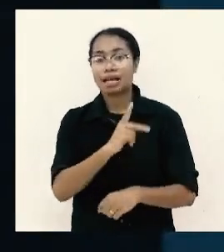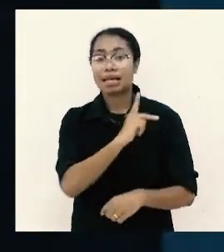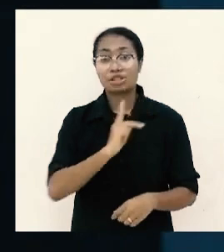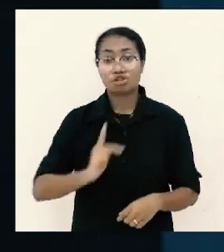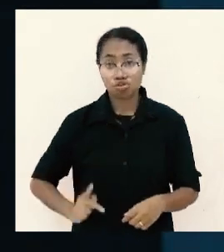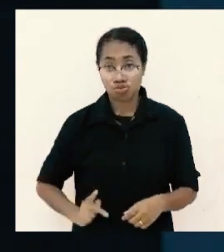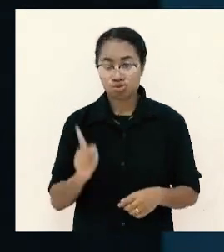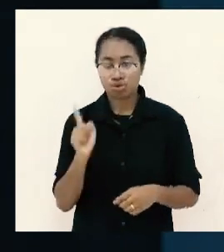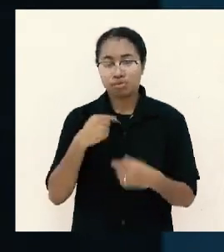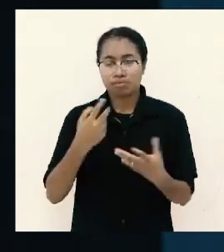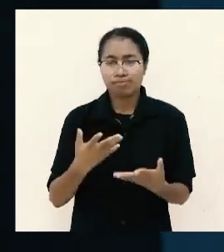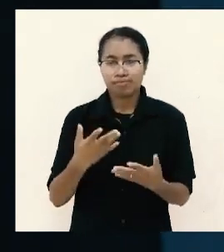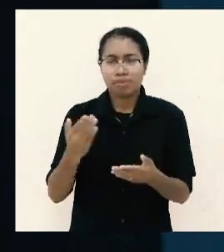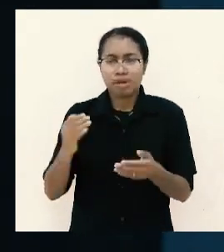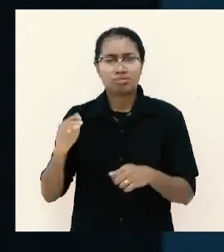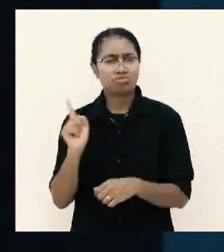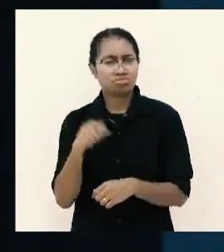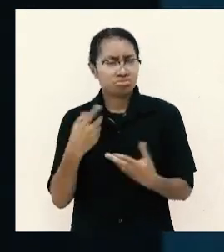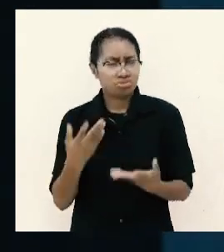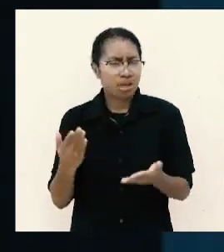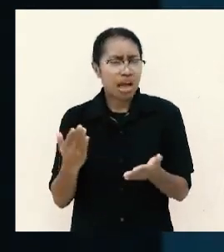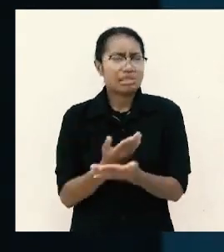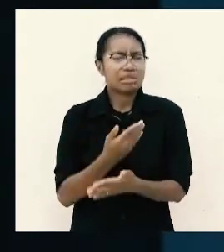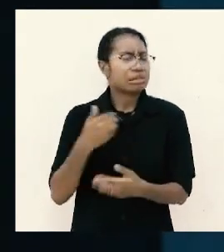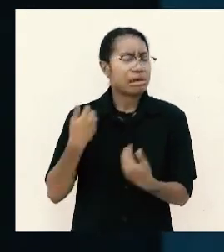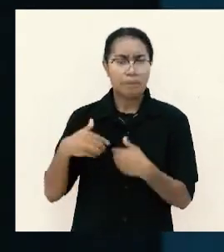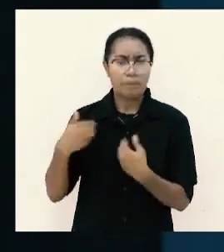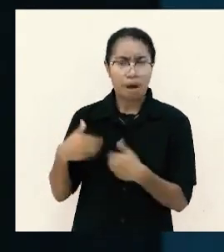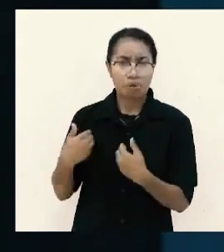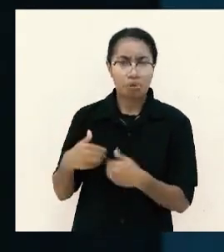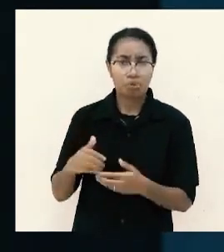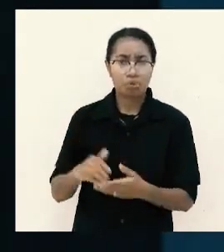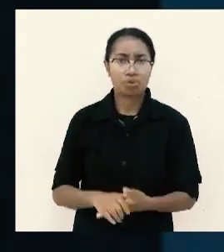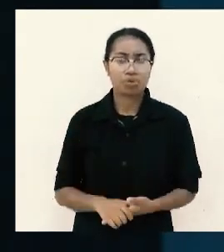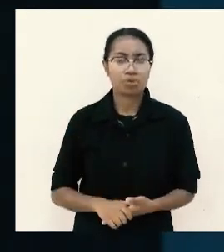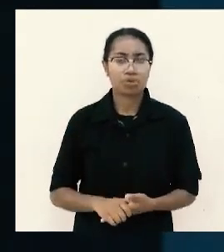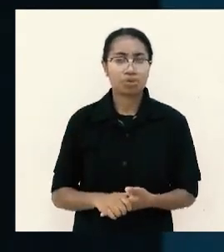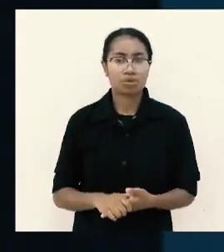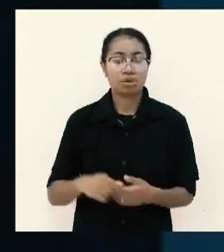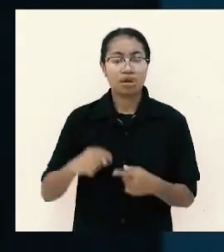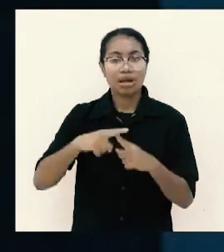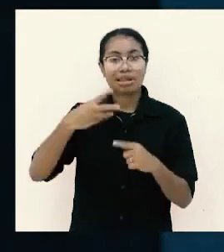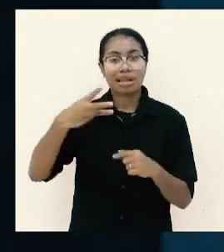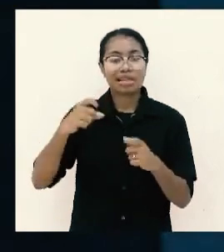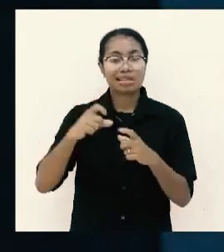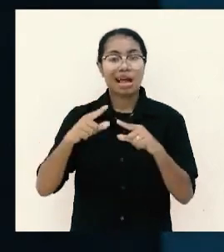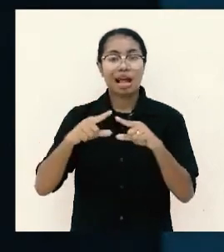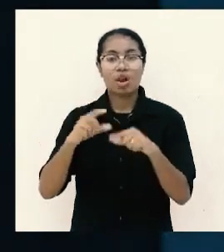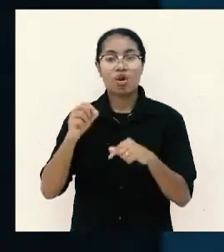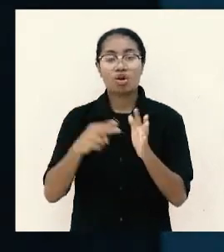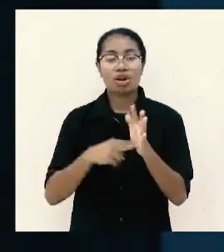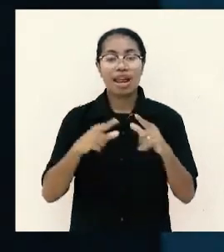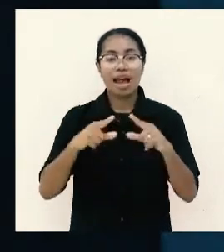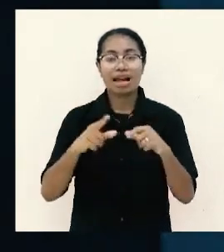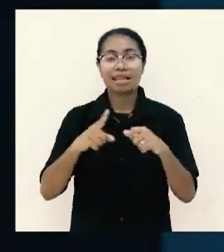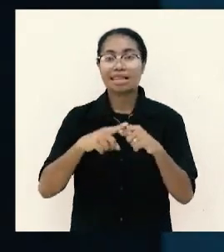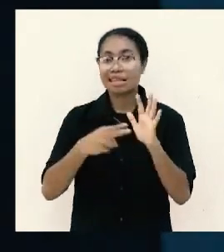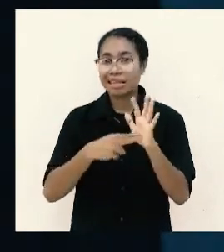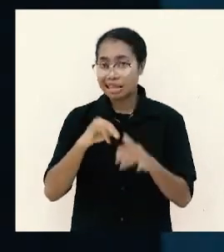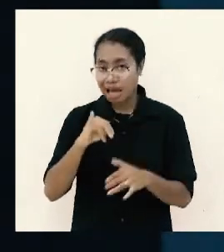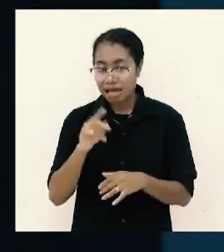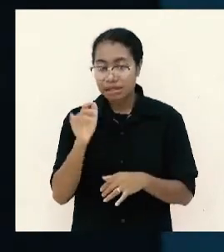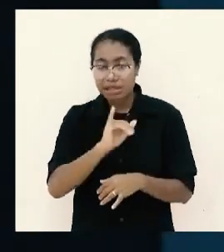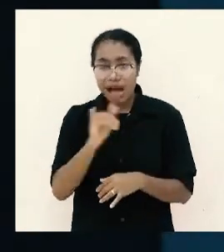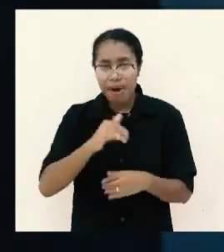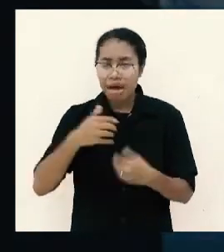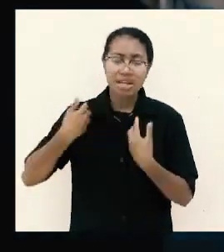tapi dari kurintus dia menolak di tesalonika pun sama dia menolak 1 tesalonika 2